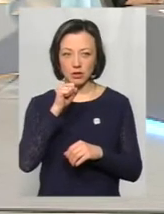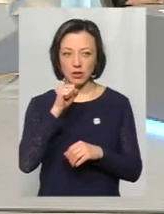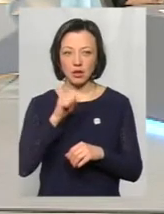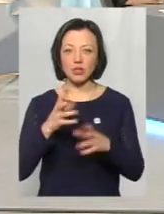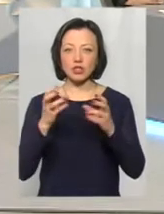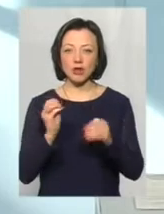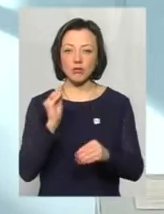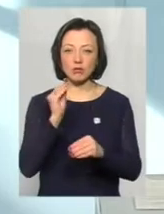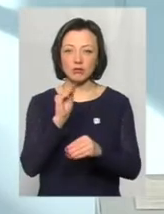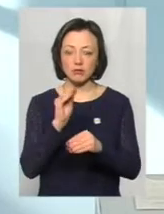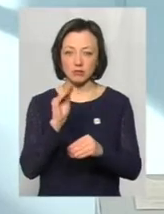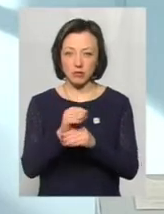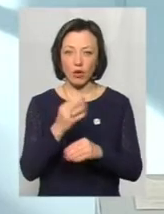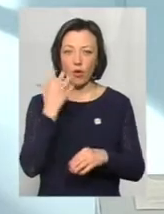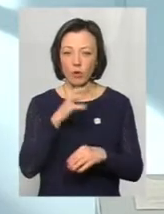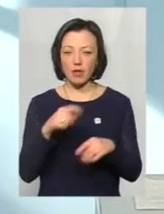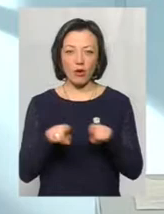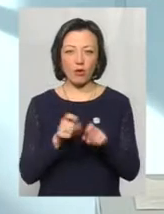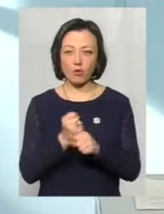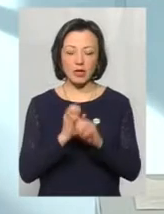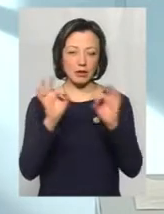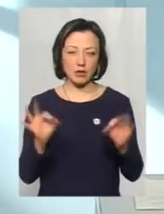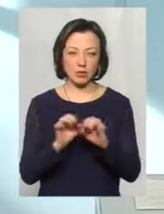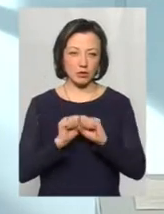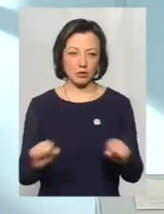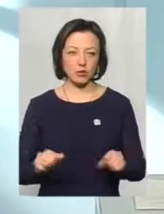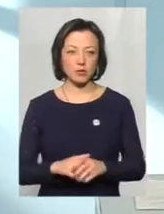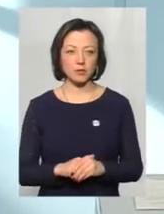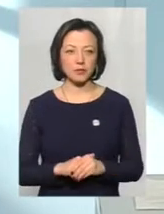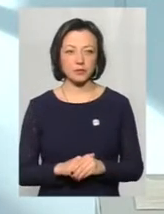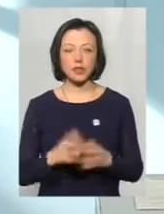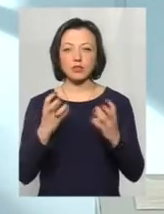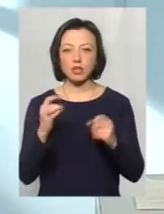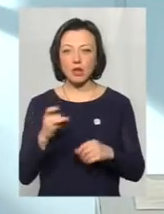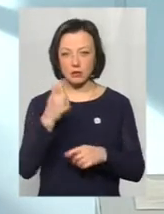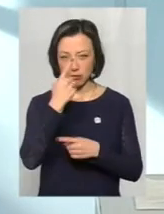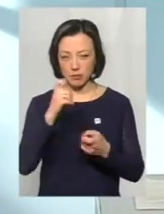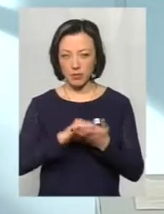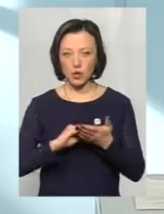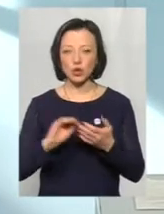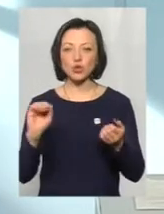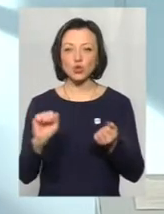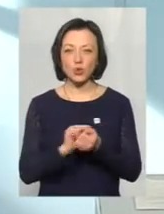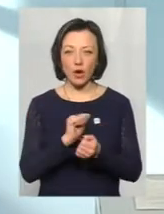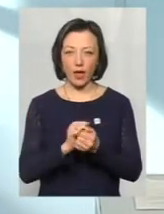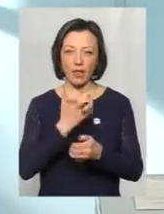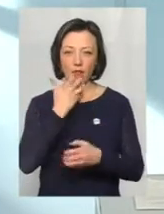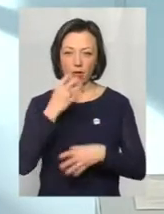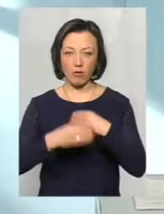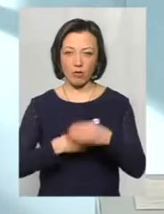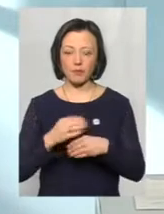опік. Тому такого не можна робити ні в якому випадку. Ще раз кажу, сухе, ізолююче тепло.